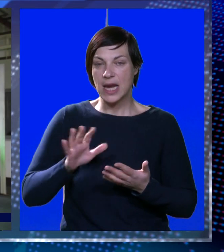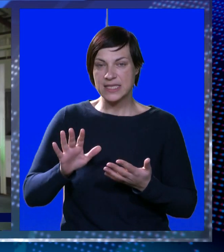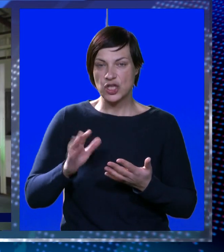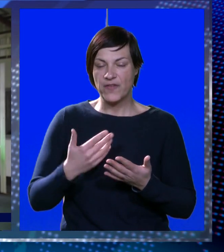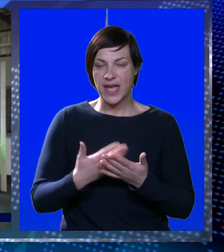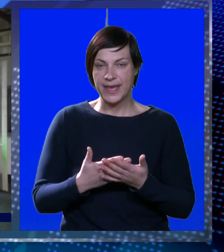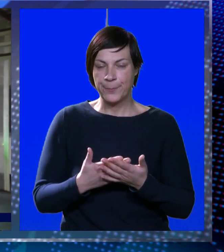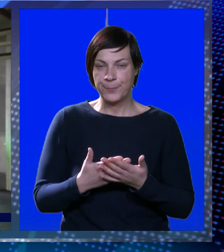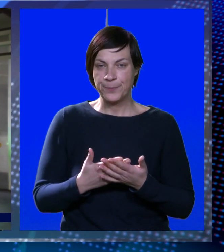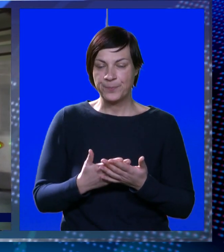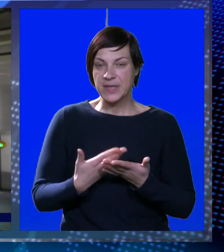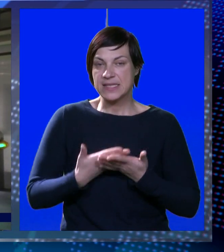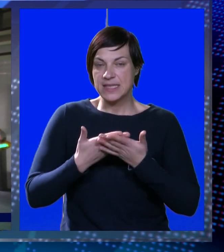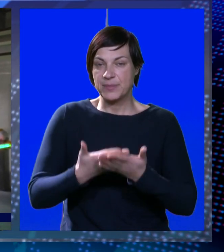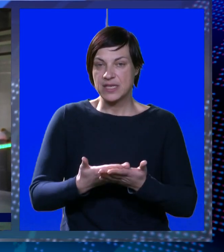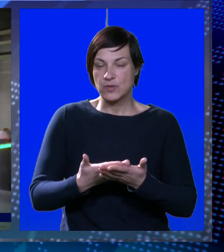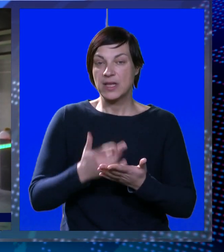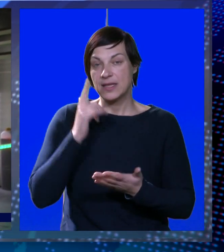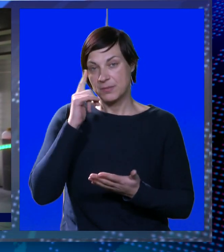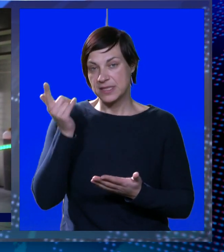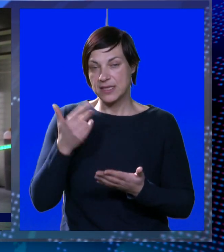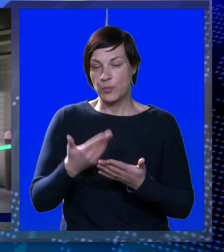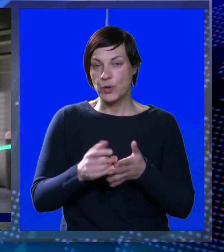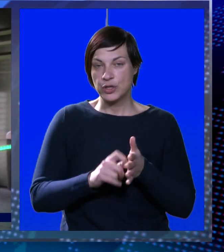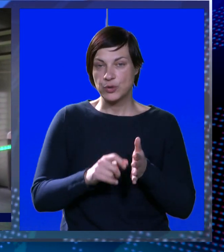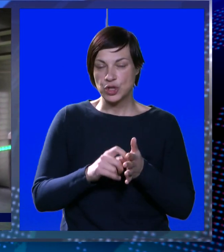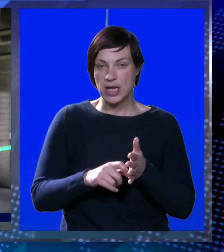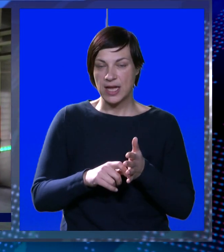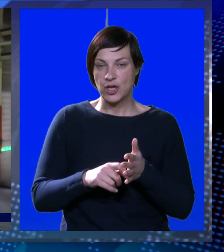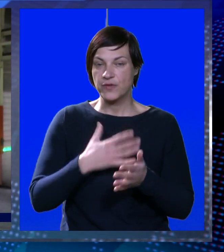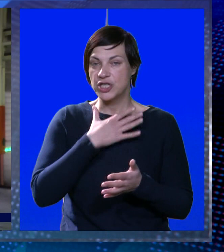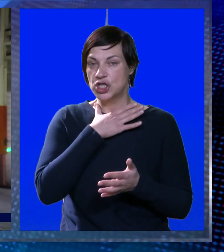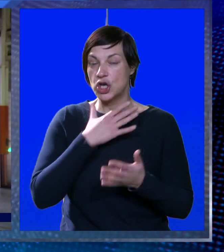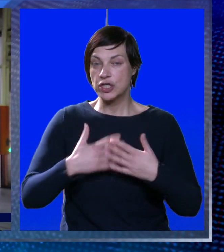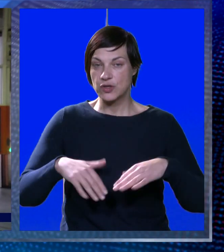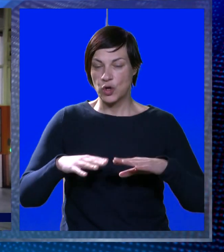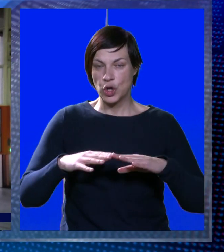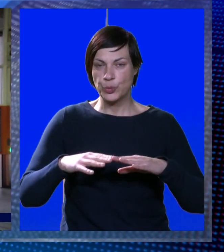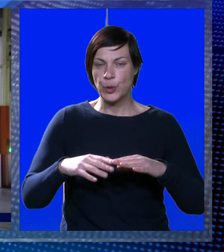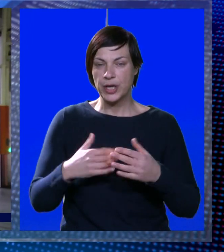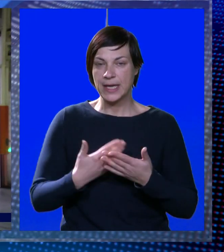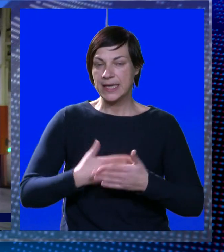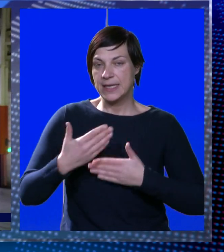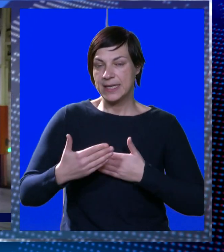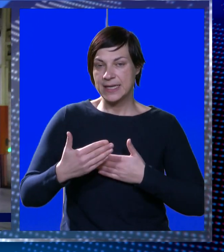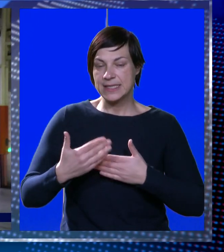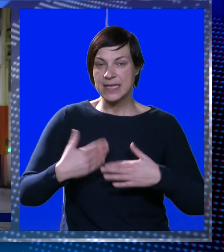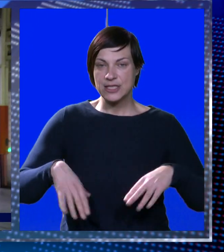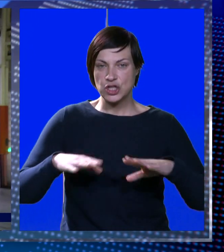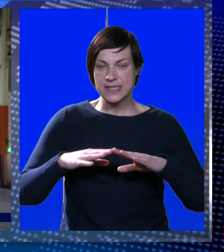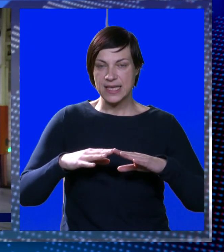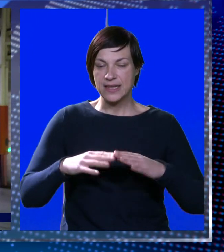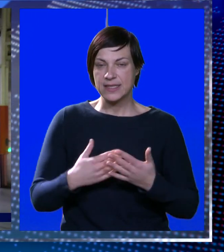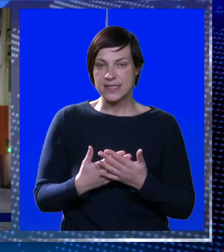glasovanja, s tim rezultatima se upoznaju članovi školskog odbora na sljedećoj